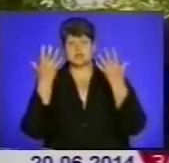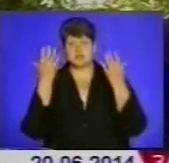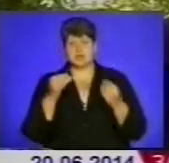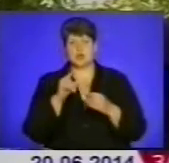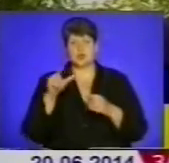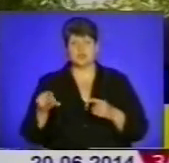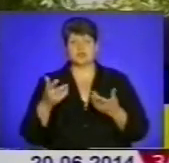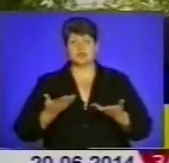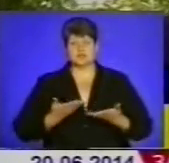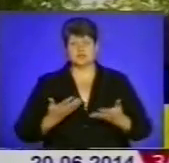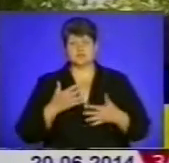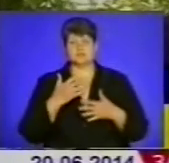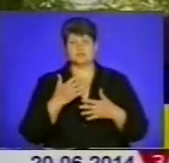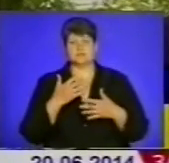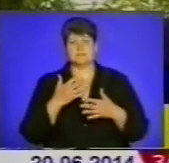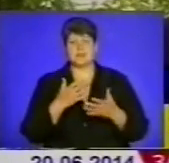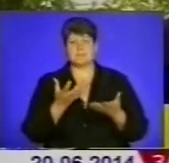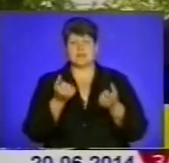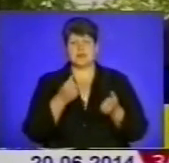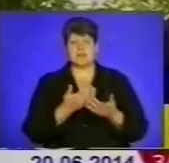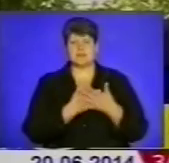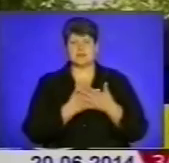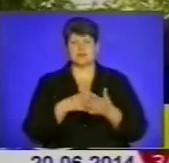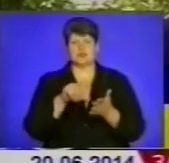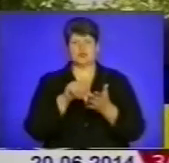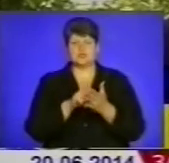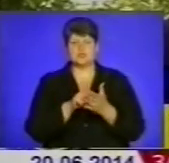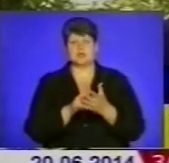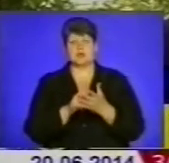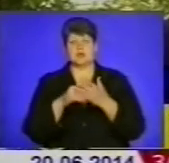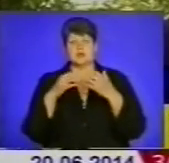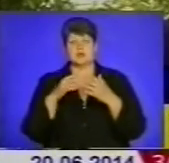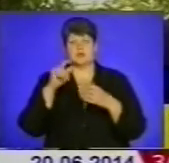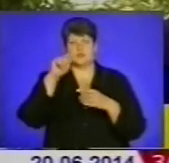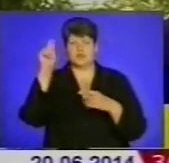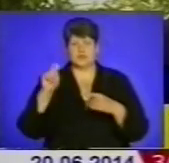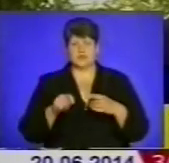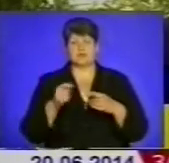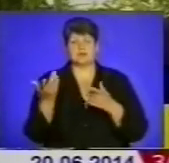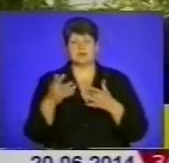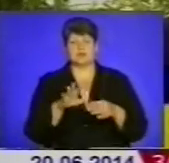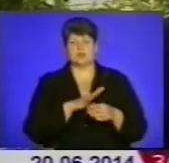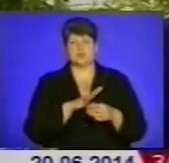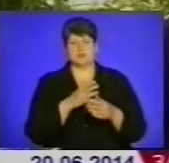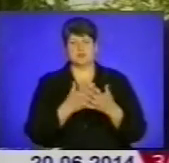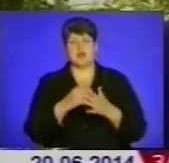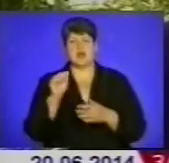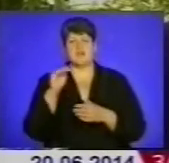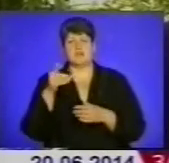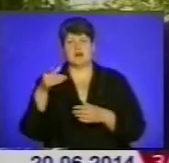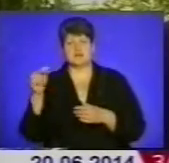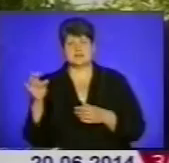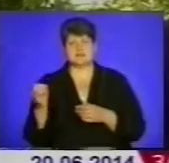вік, брали активну участь в бойових діях на інших, де були, чи в Агністан,